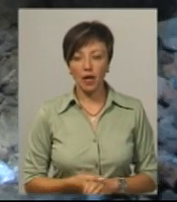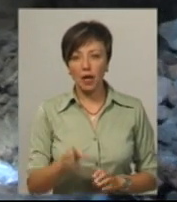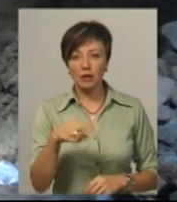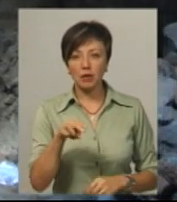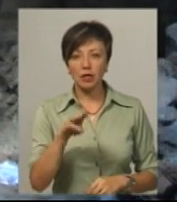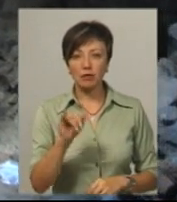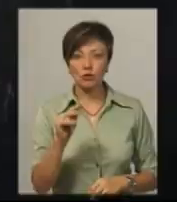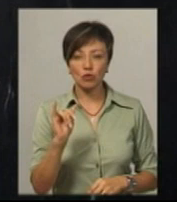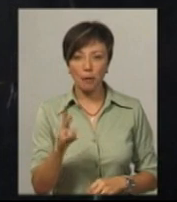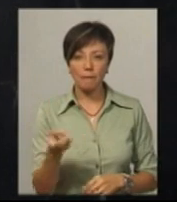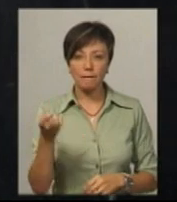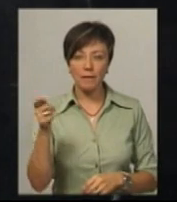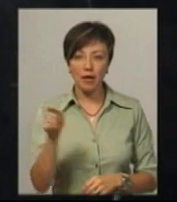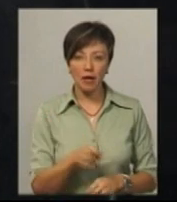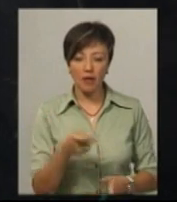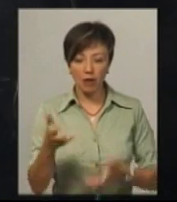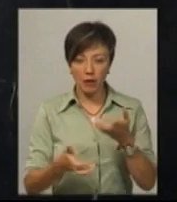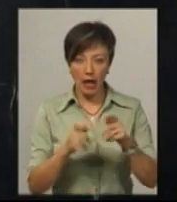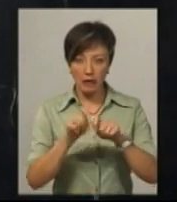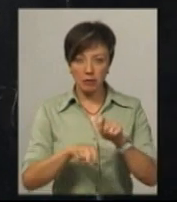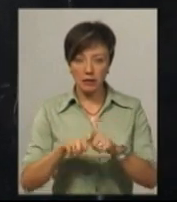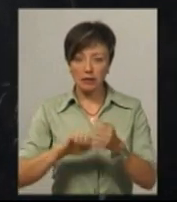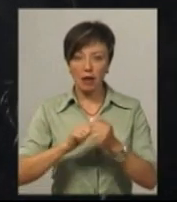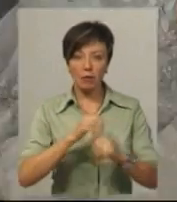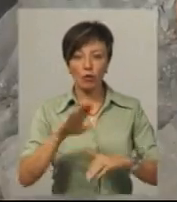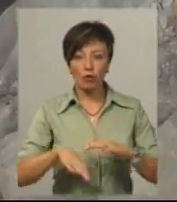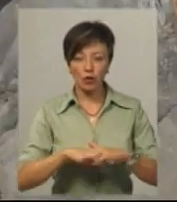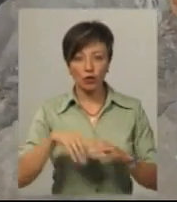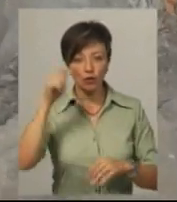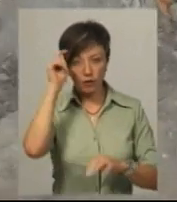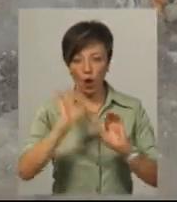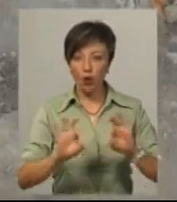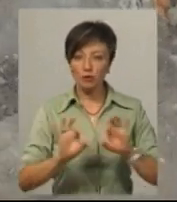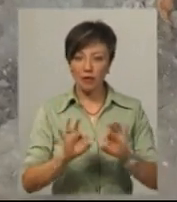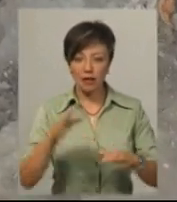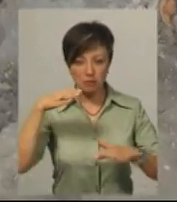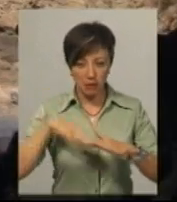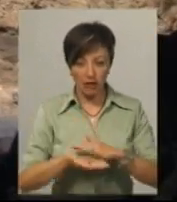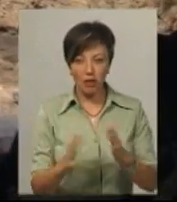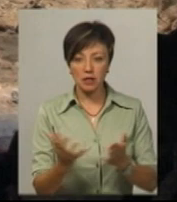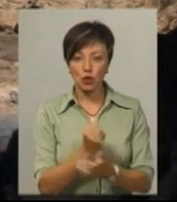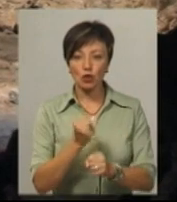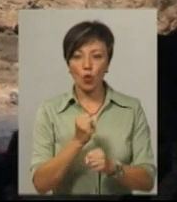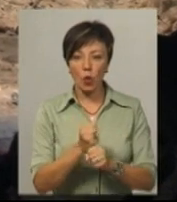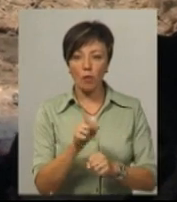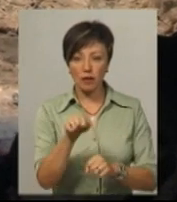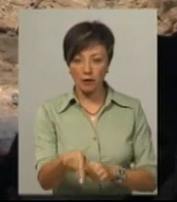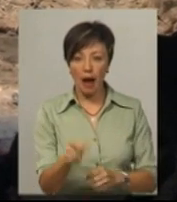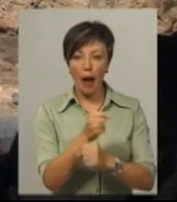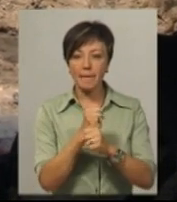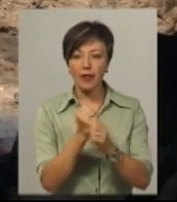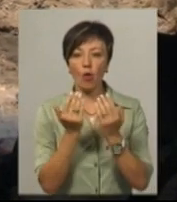Тимчук приїхав на археологічну експедицію в Полони з Кам'янця-Подільського. Чоловік, розповідає, з підвалу, який знайшли, зроблять аптеку-музей.